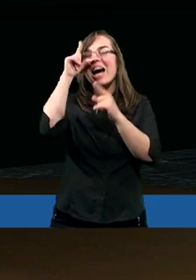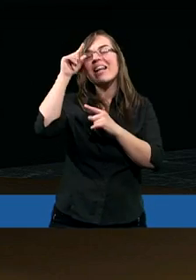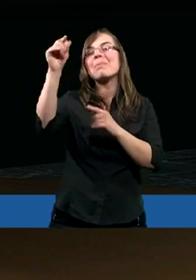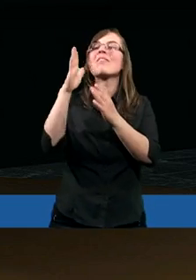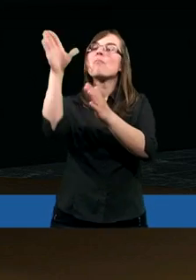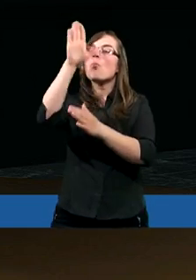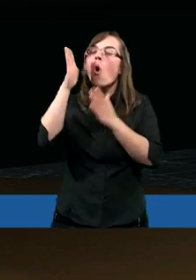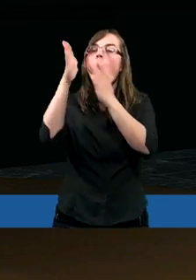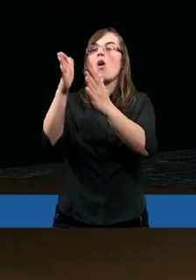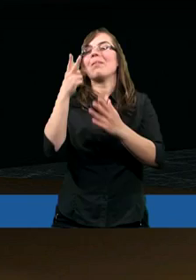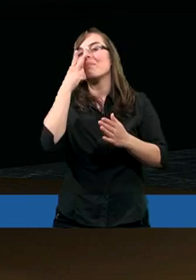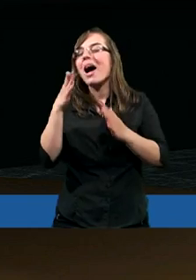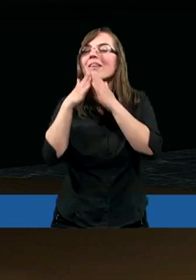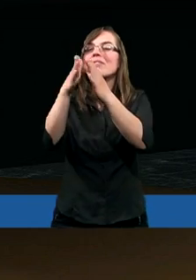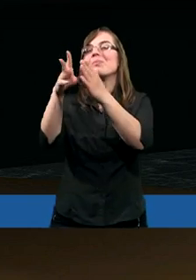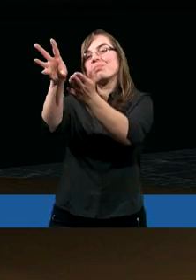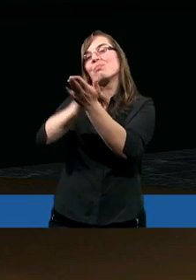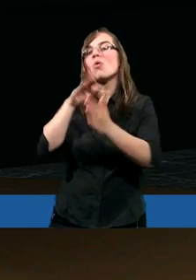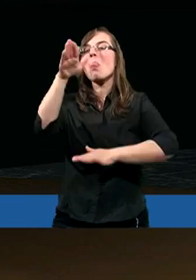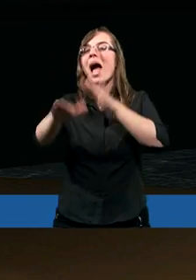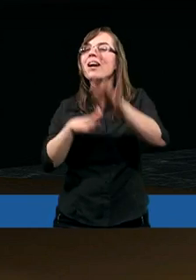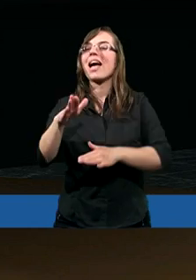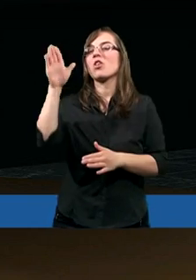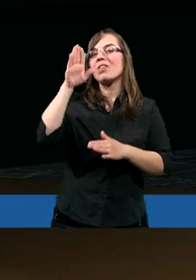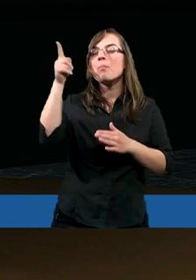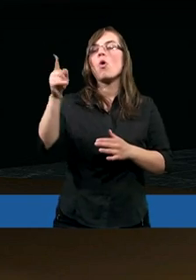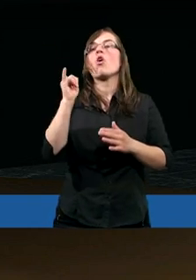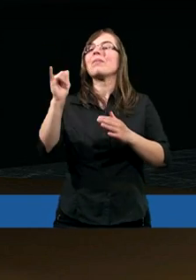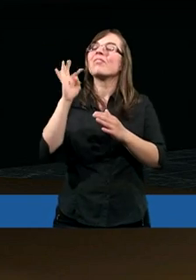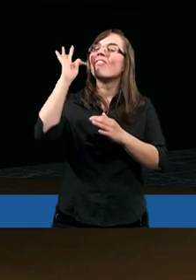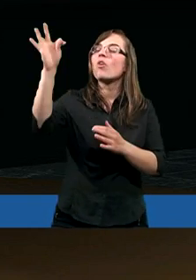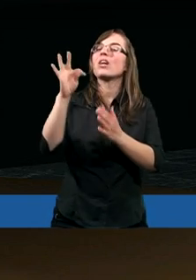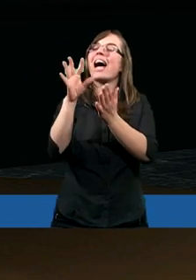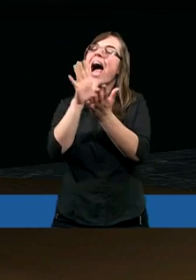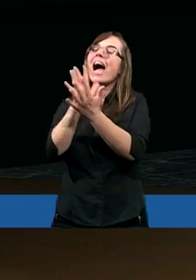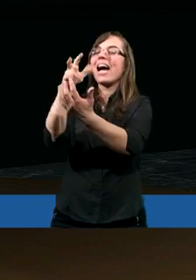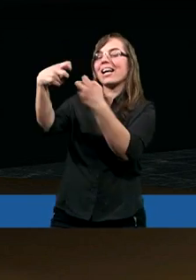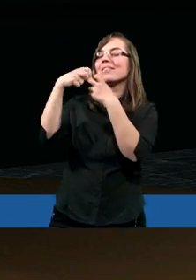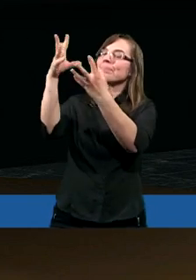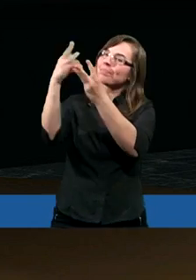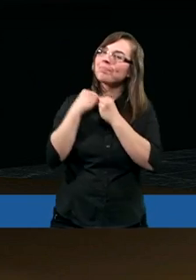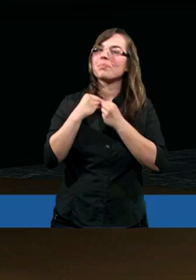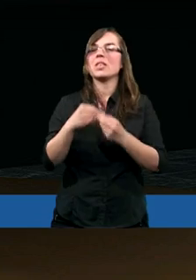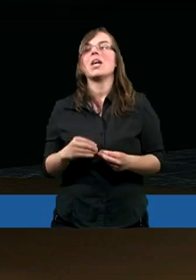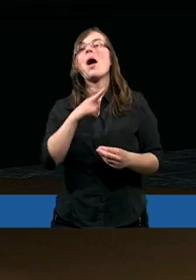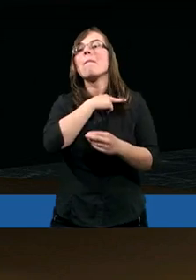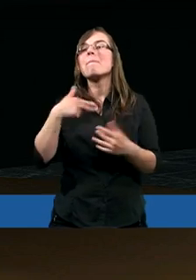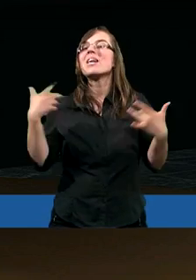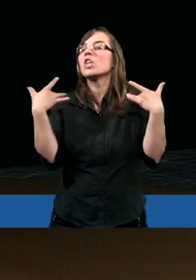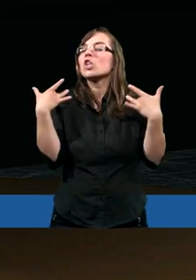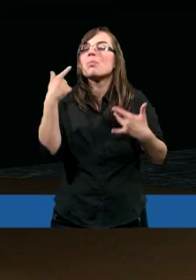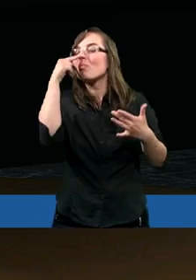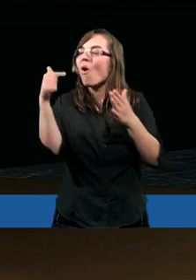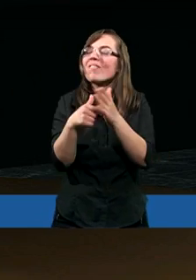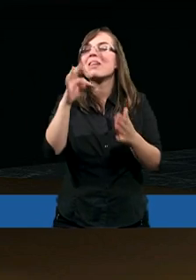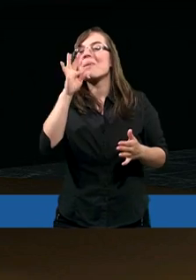powiedział, wy jesteście tą światłością świata, wy jesteście tą solą ziemi. My jako chrześcijanie mamy żyć tak, aby